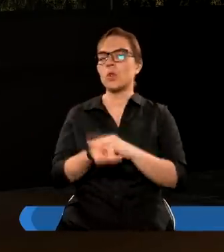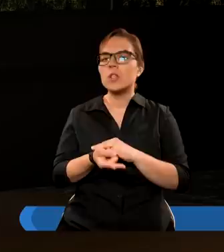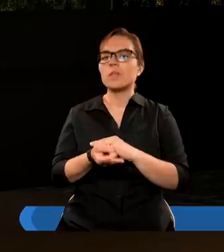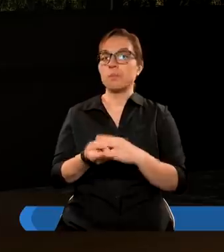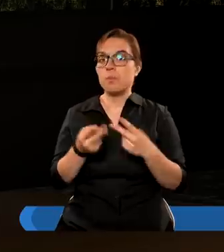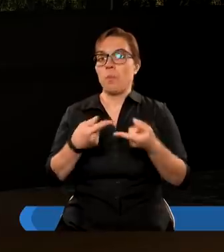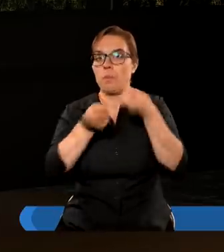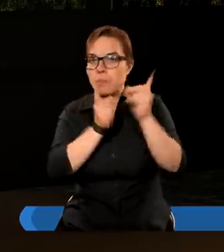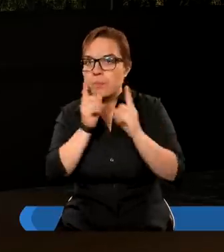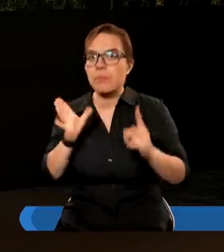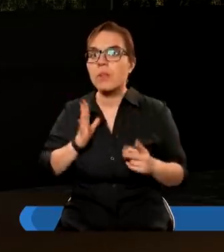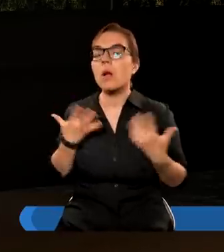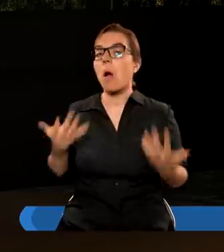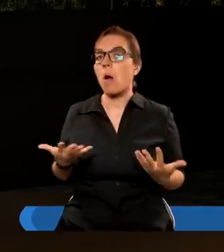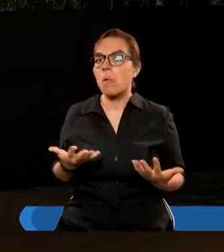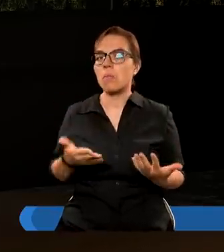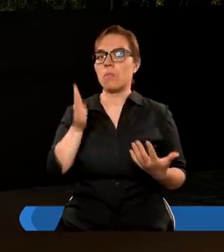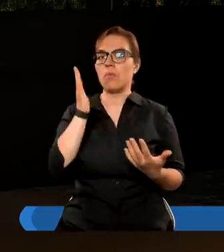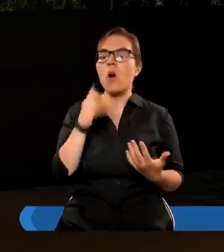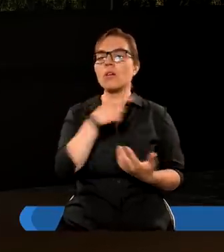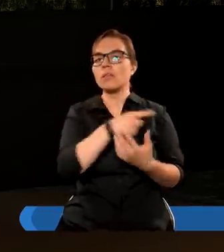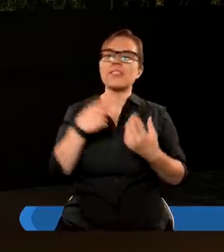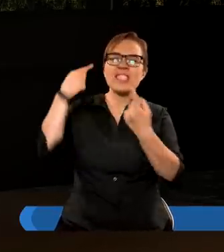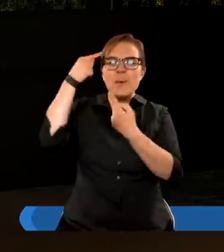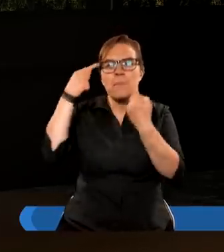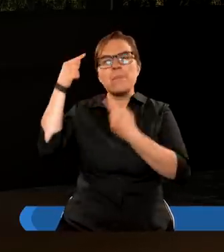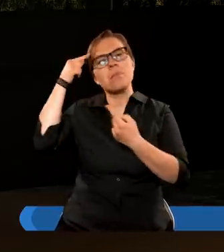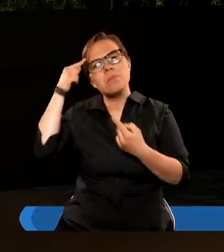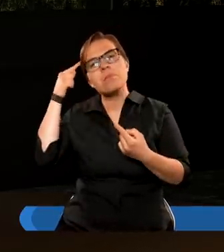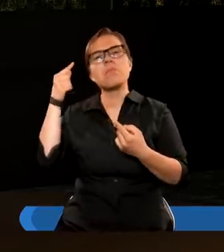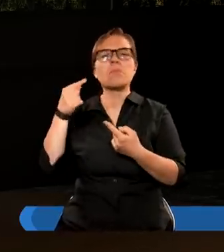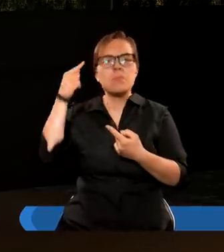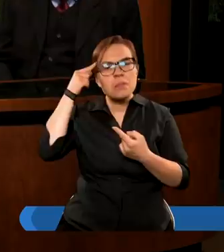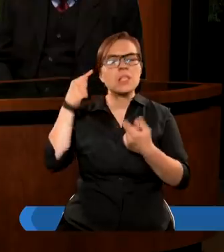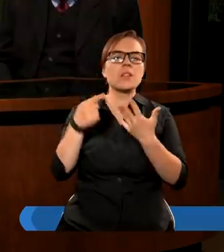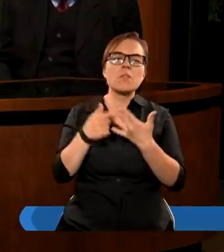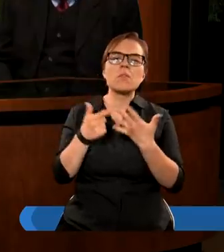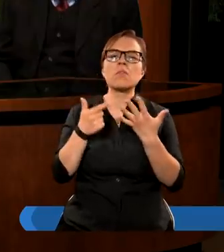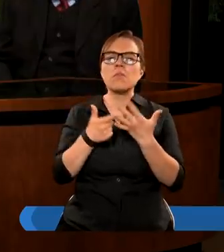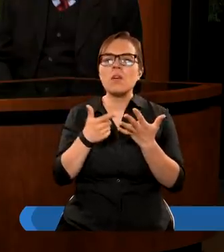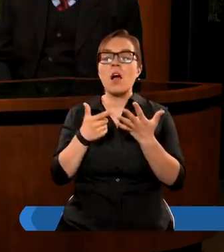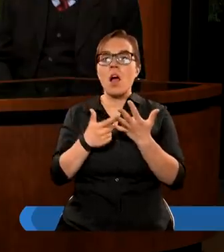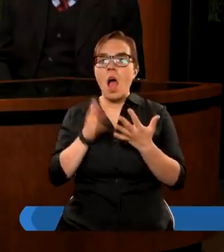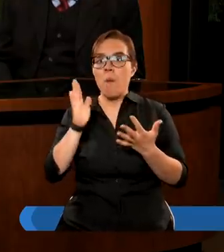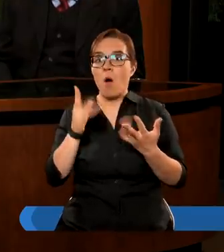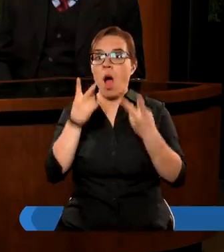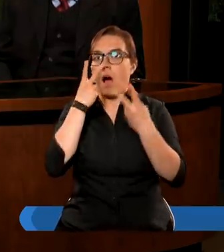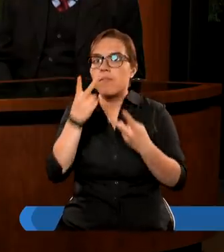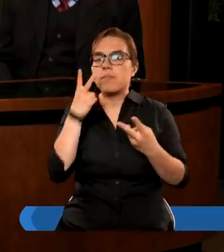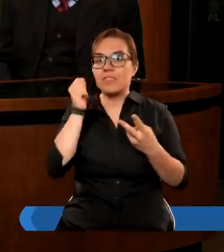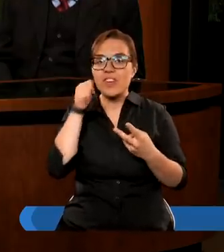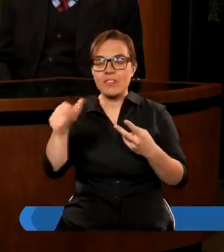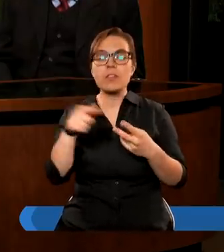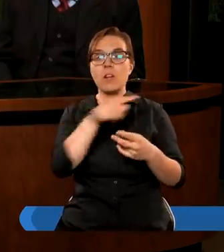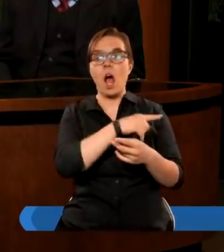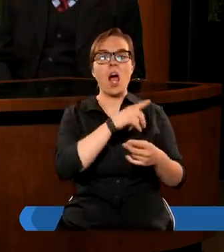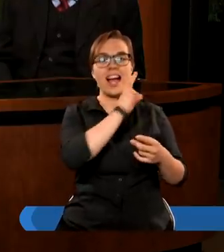rozmawiałyśmy, okazało się, że ona bardzo dużo myślała o tym, co jej powiedziałam i zobaczyłam realny wpływ Słowa Bożego